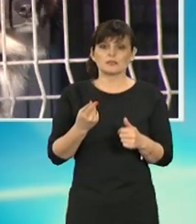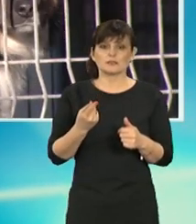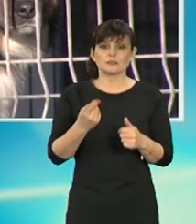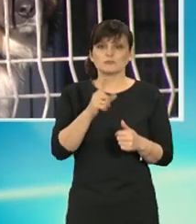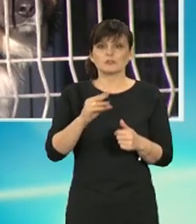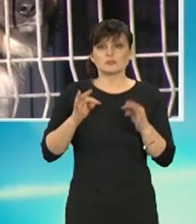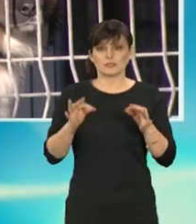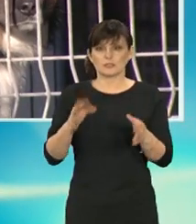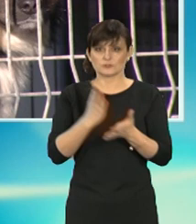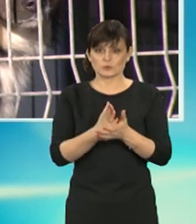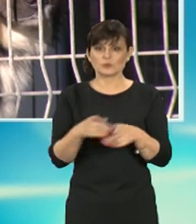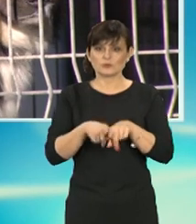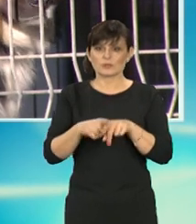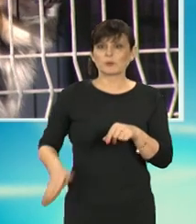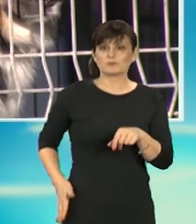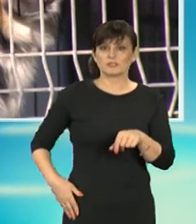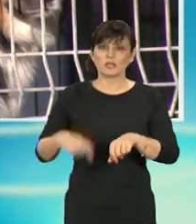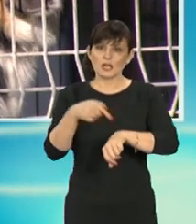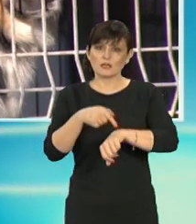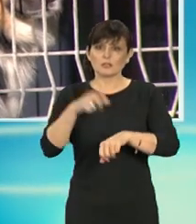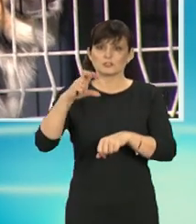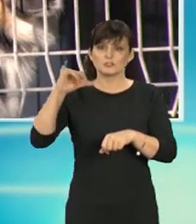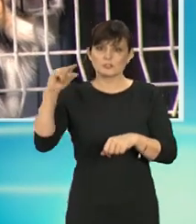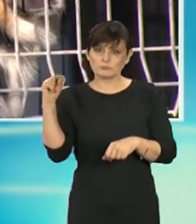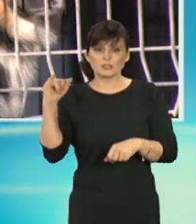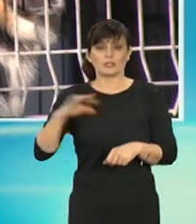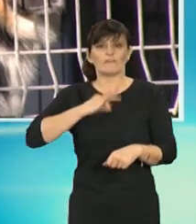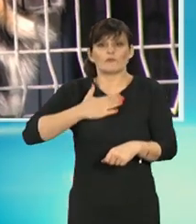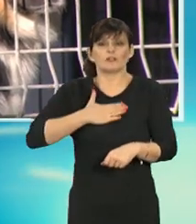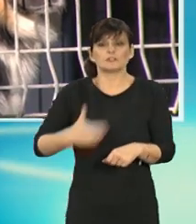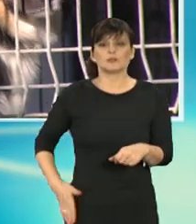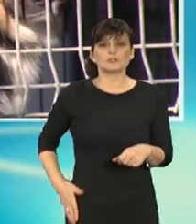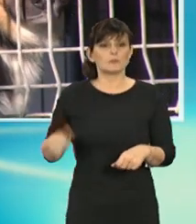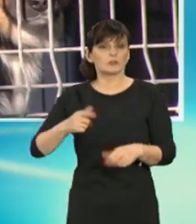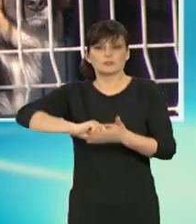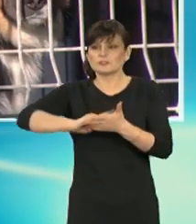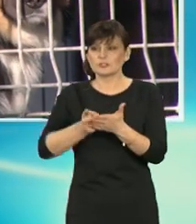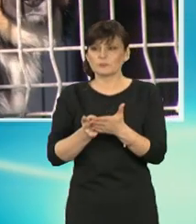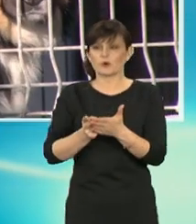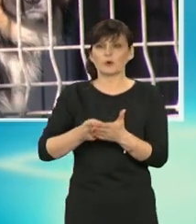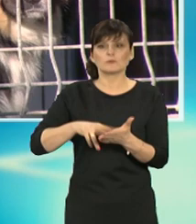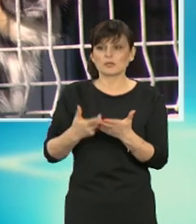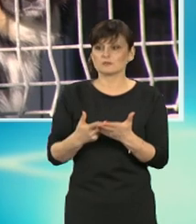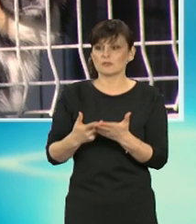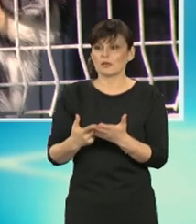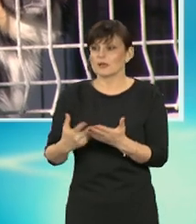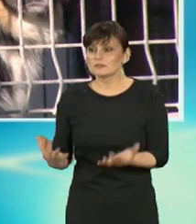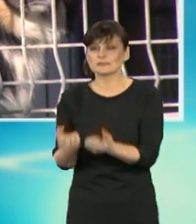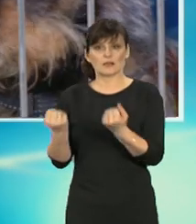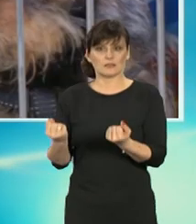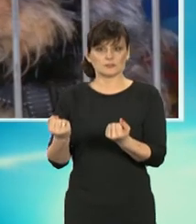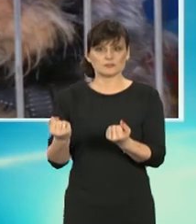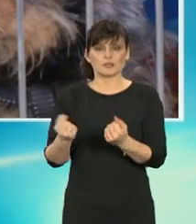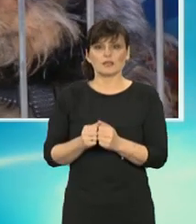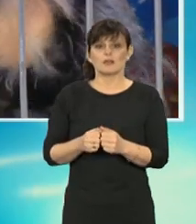już czipuje się te psy i dzięki temu właściciele jako taką mogą szybciej i efektowniej te zwierzę odnaleźć.